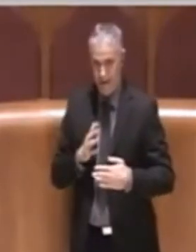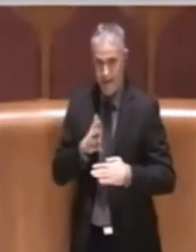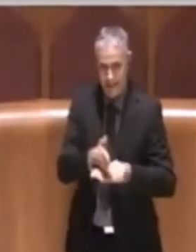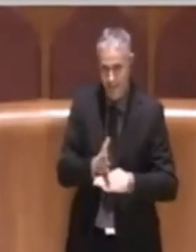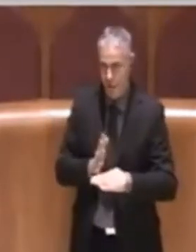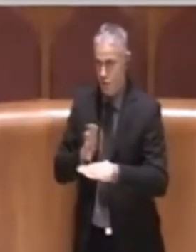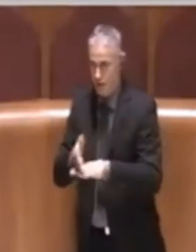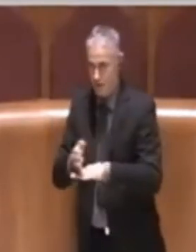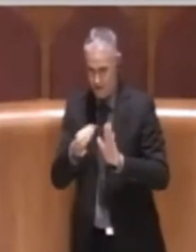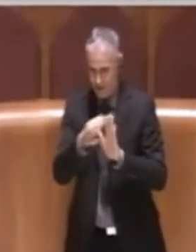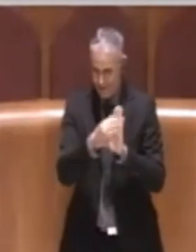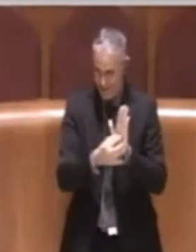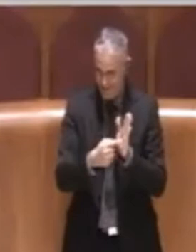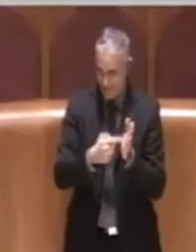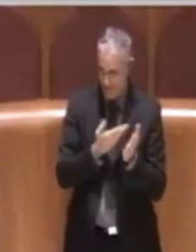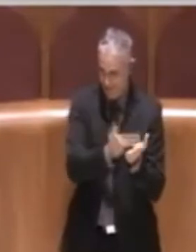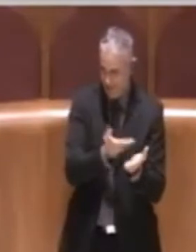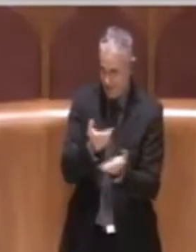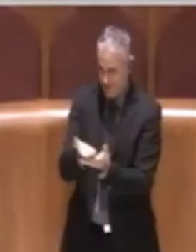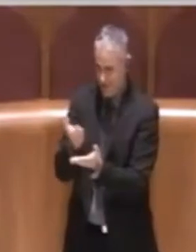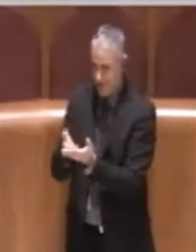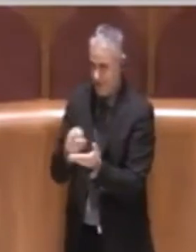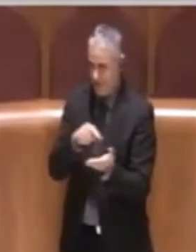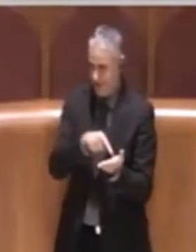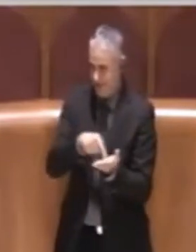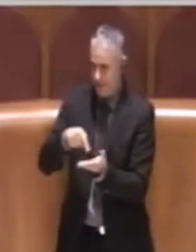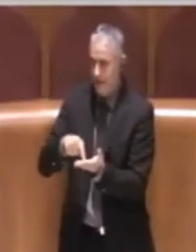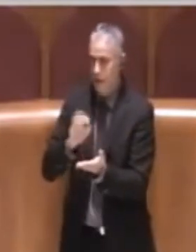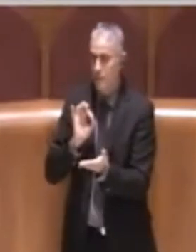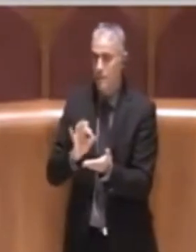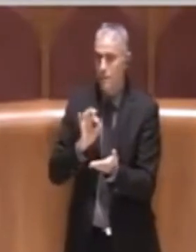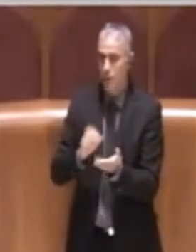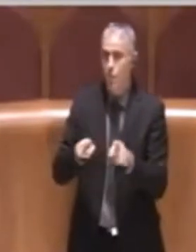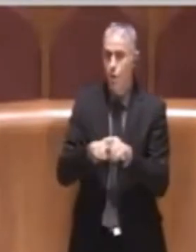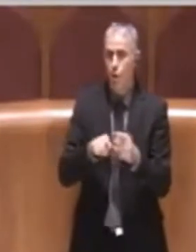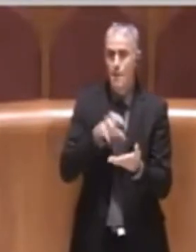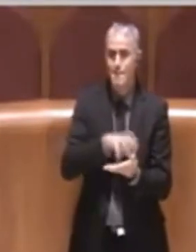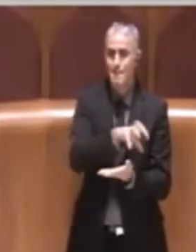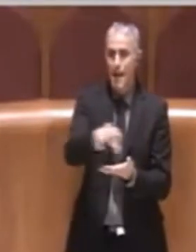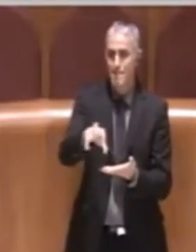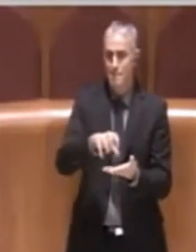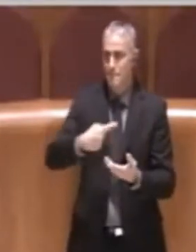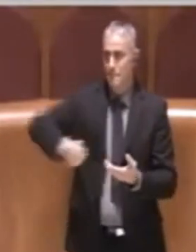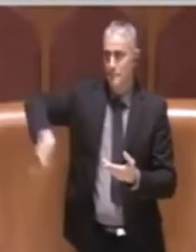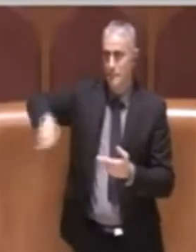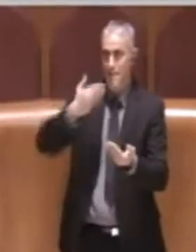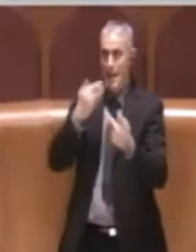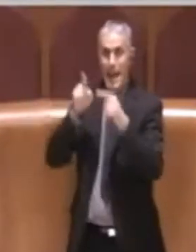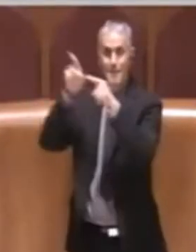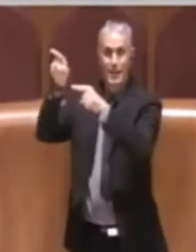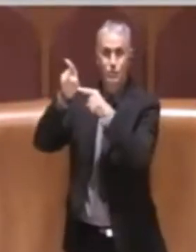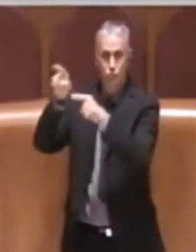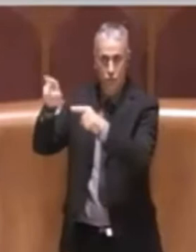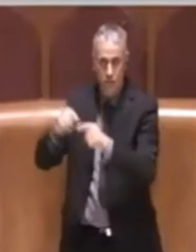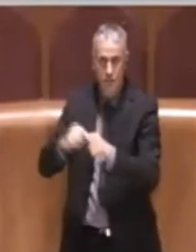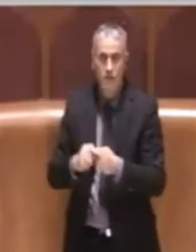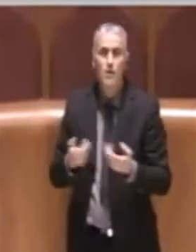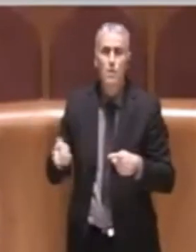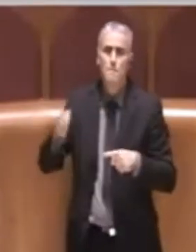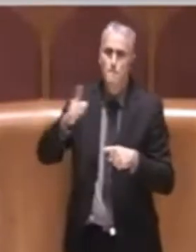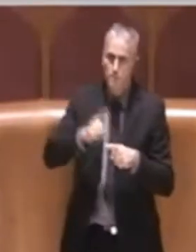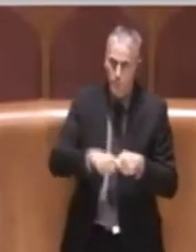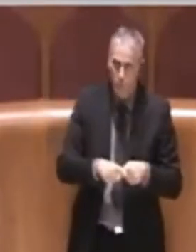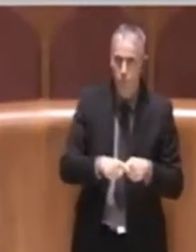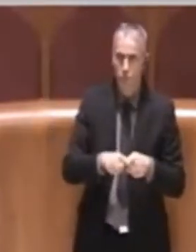ordini del giorno danno effettivamente una roadmap al Parlamento e soprattutto danno anche una